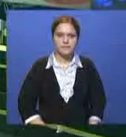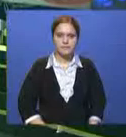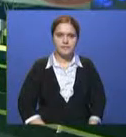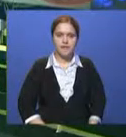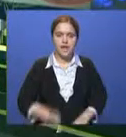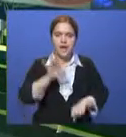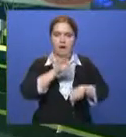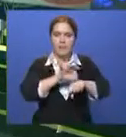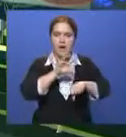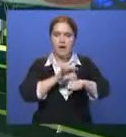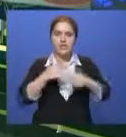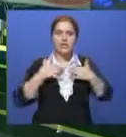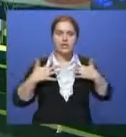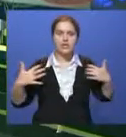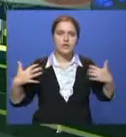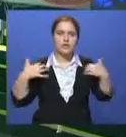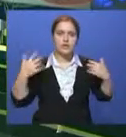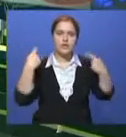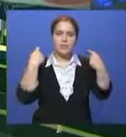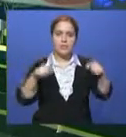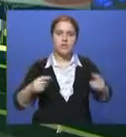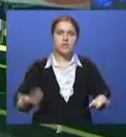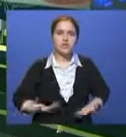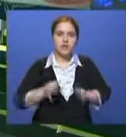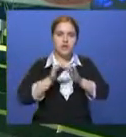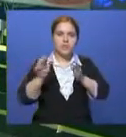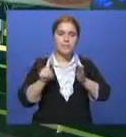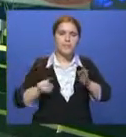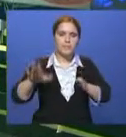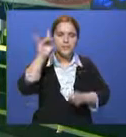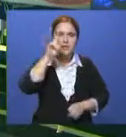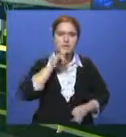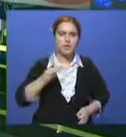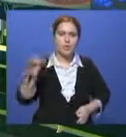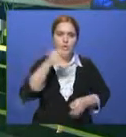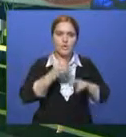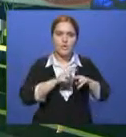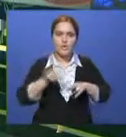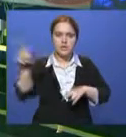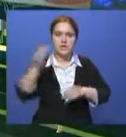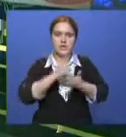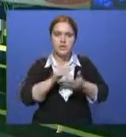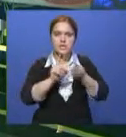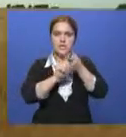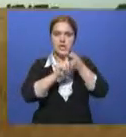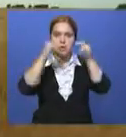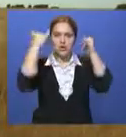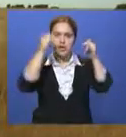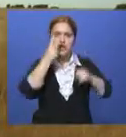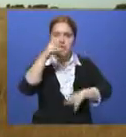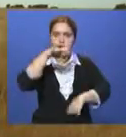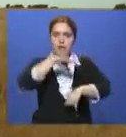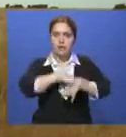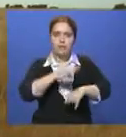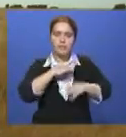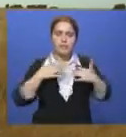Больных бруцеллезом коров продал житель Косталовского района в Западно-Казахстанской области. Как оказалось, зараженную скотину обследовали сельские